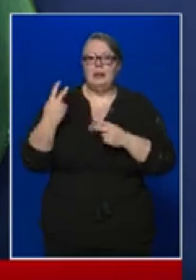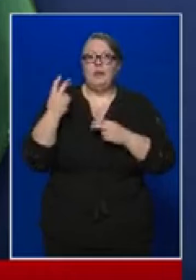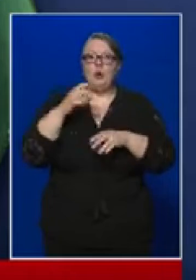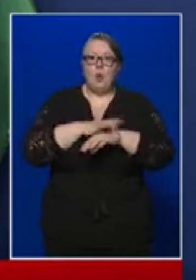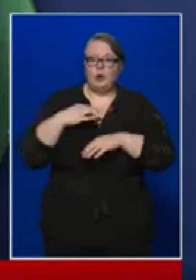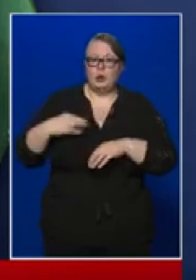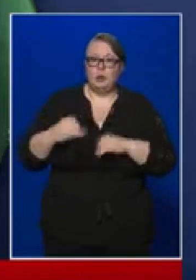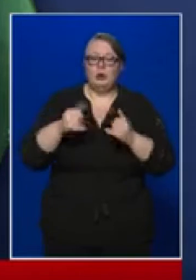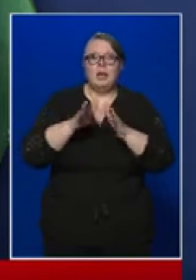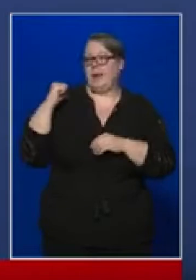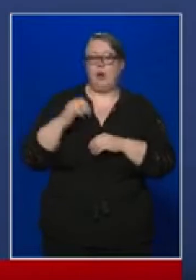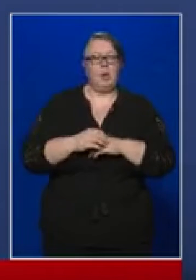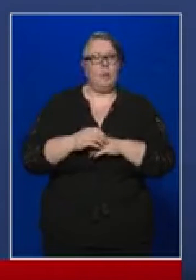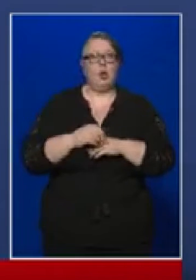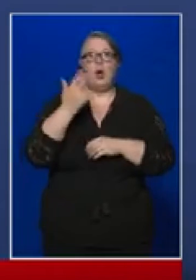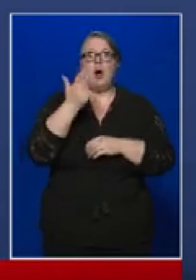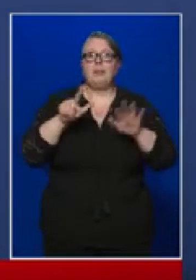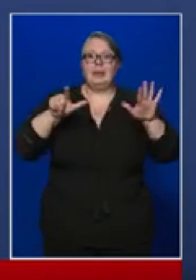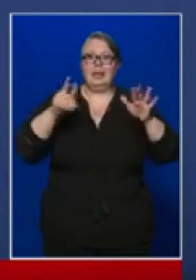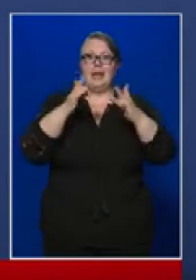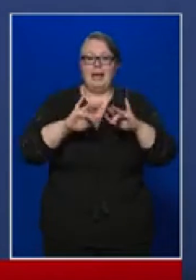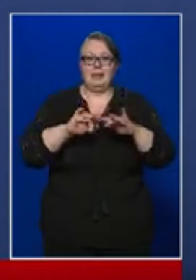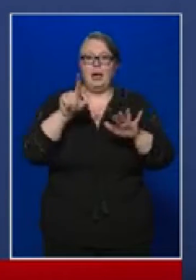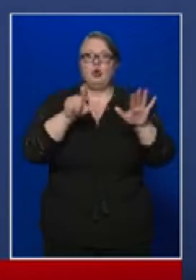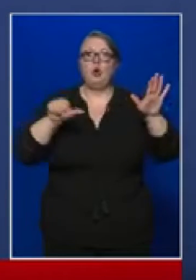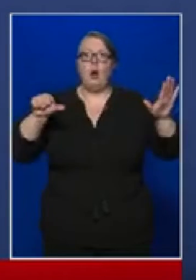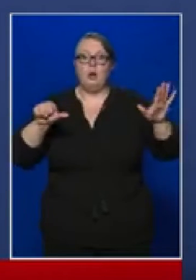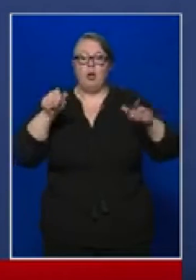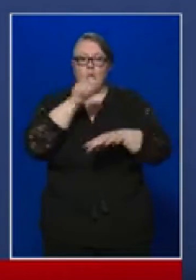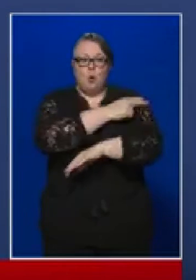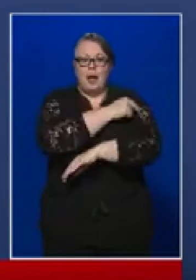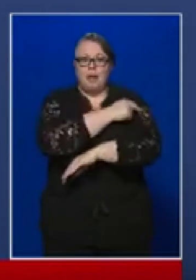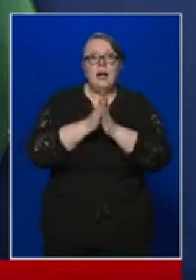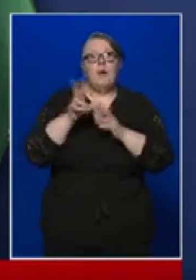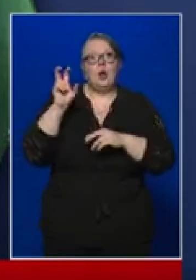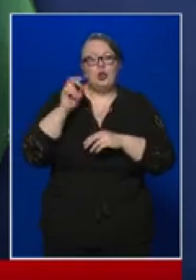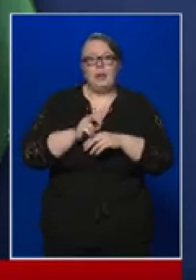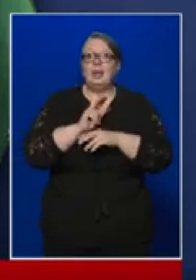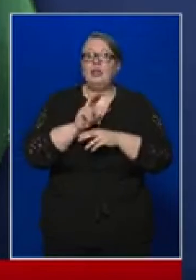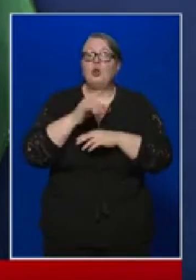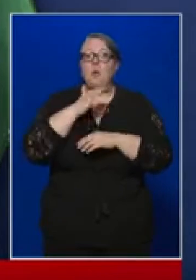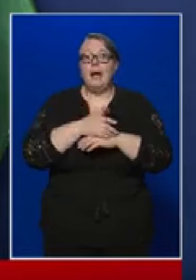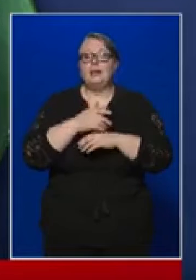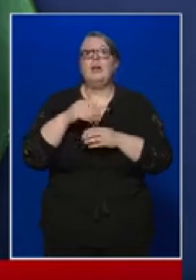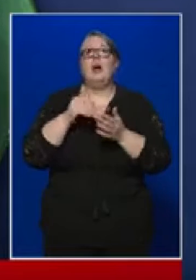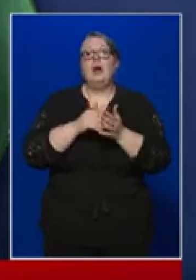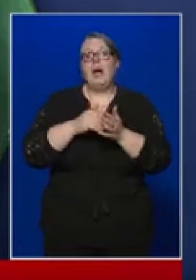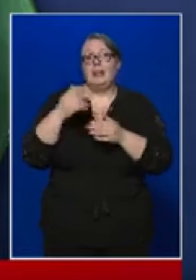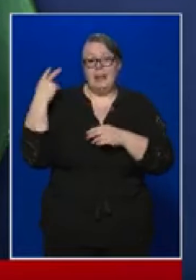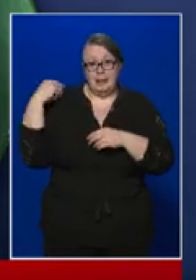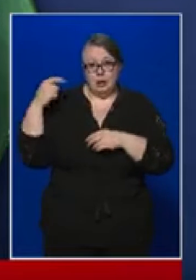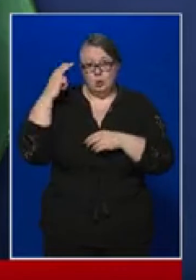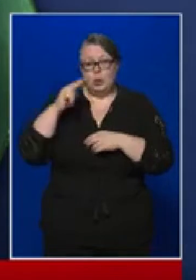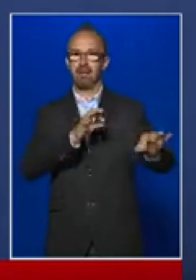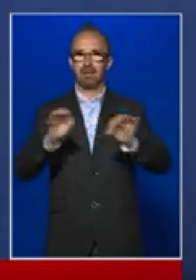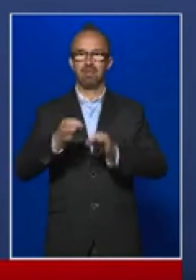tájékoztatón mindemellett kis Robert rendőr alezredes elmondta, ma újabb két határ átkelőhely nyílt meg az osztrák